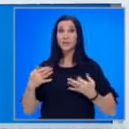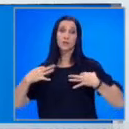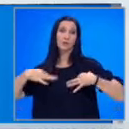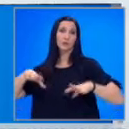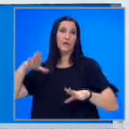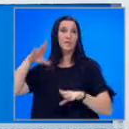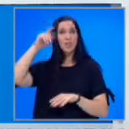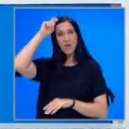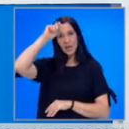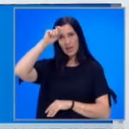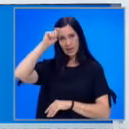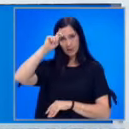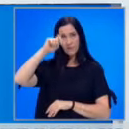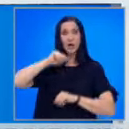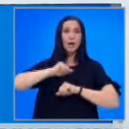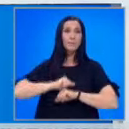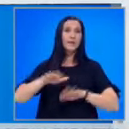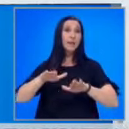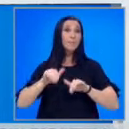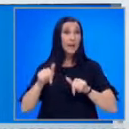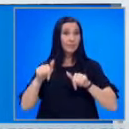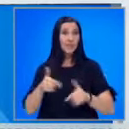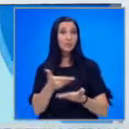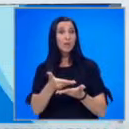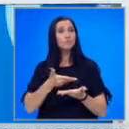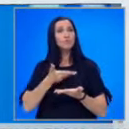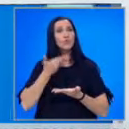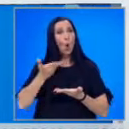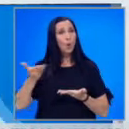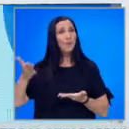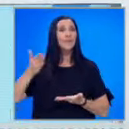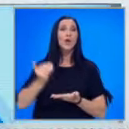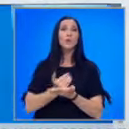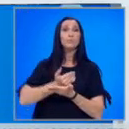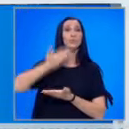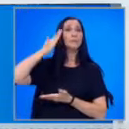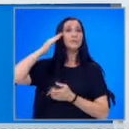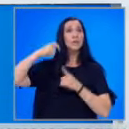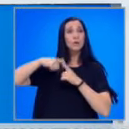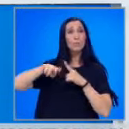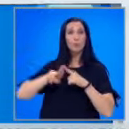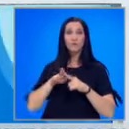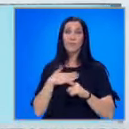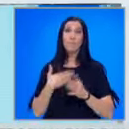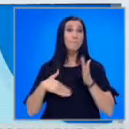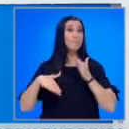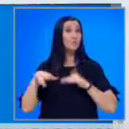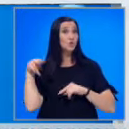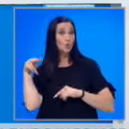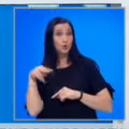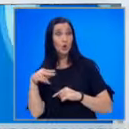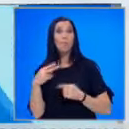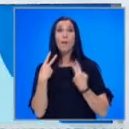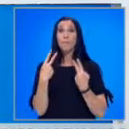освобождаване на Иван Гешев. Кабинетът приедне си доклади на економическия министр Кирил Петков, за да има повече контрол над публичните